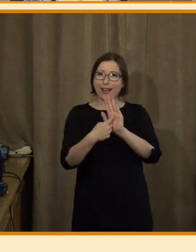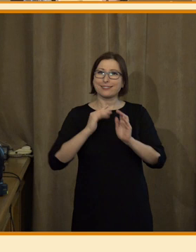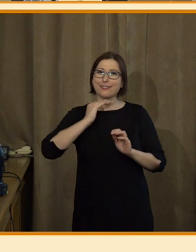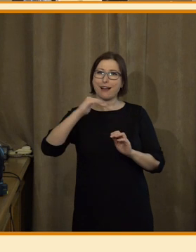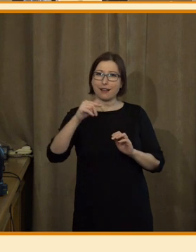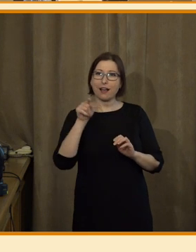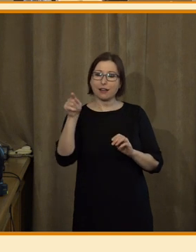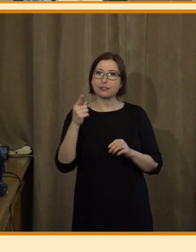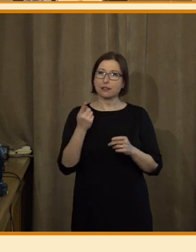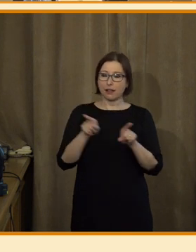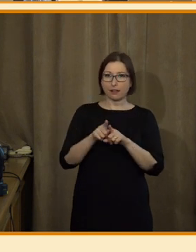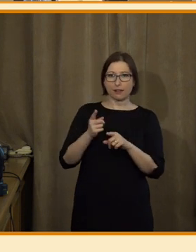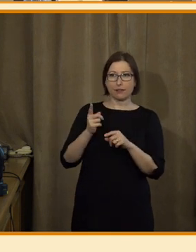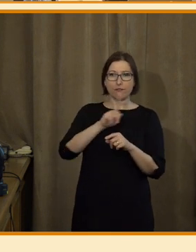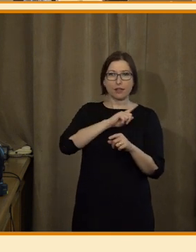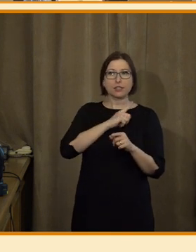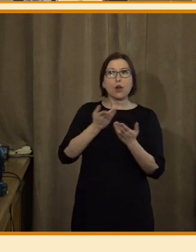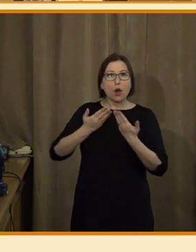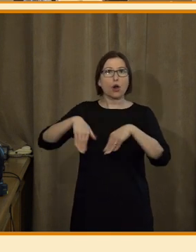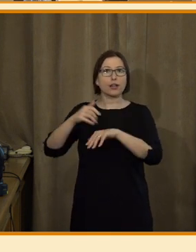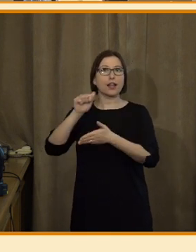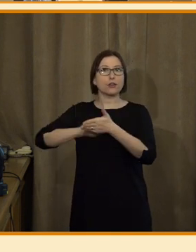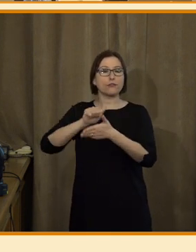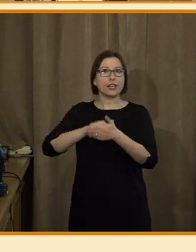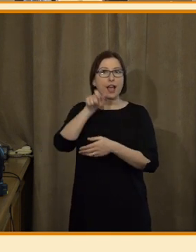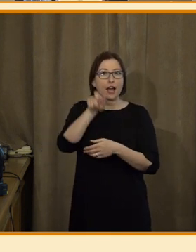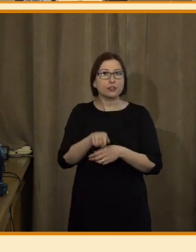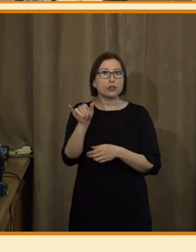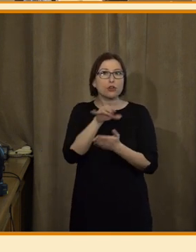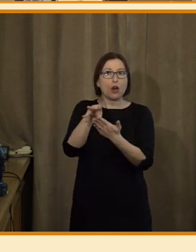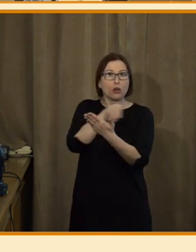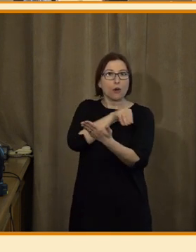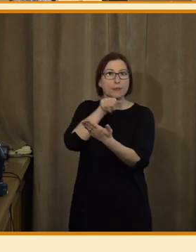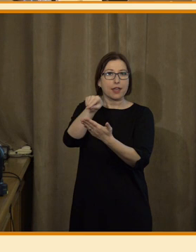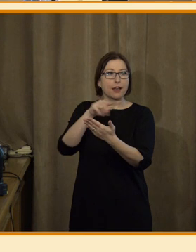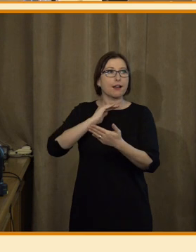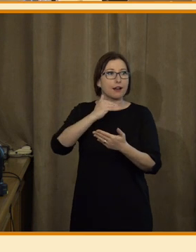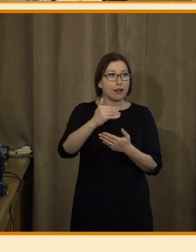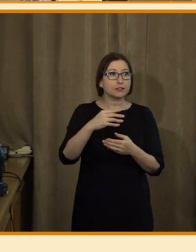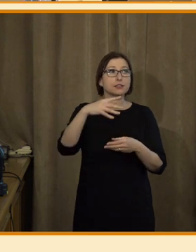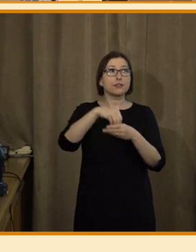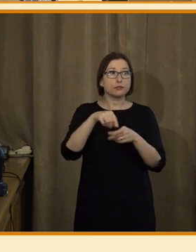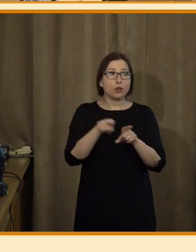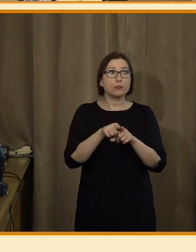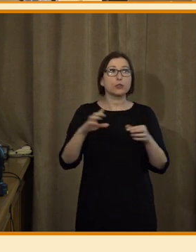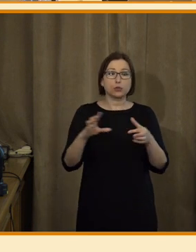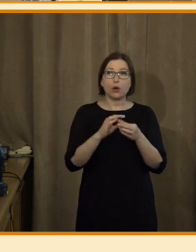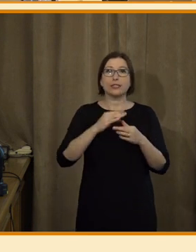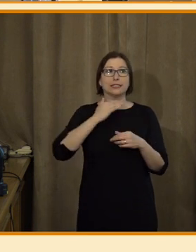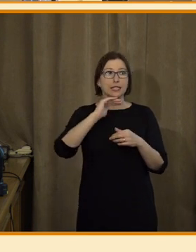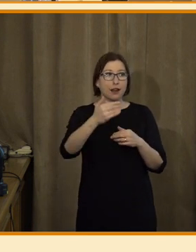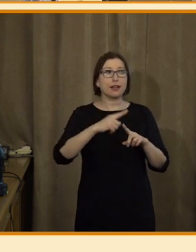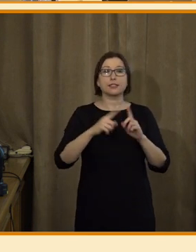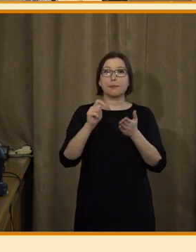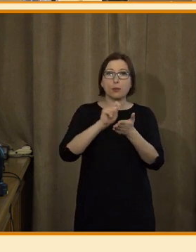samozřejmě se musíme ptát i po ochraně osobnosti těch novinářů, kteří jsou kopírováni, ať už na hlas anebo na